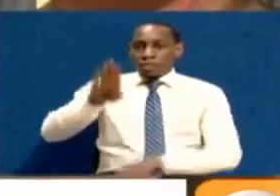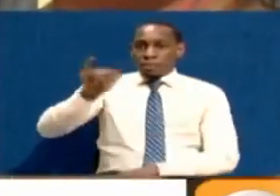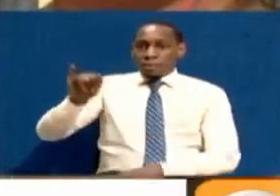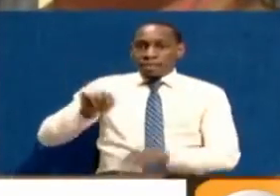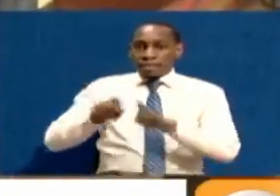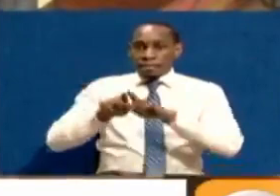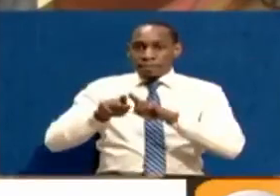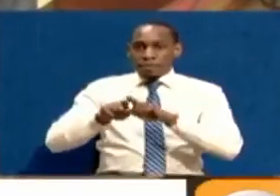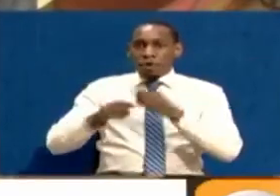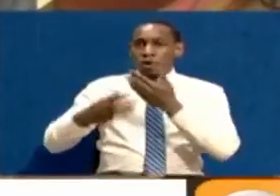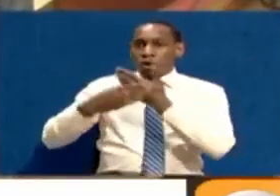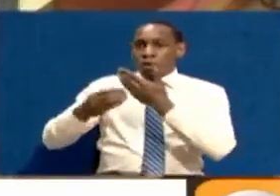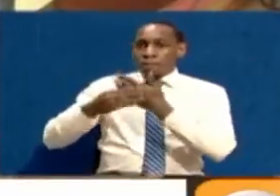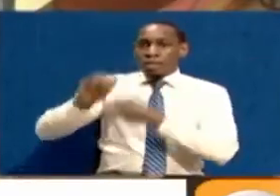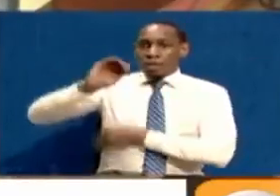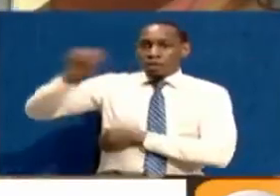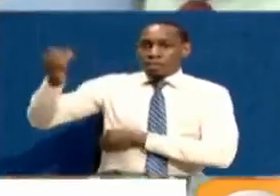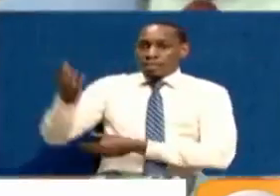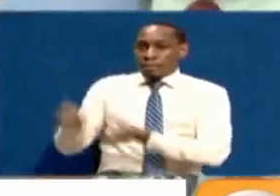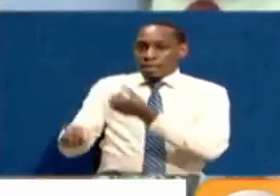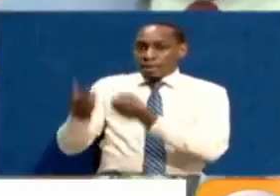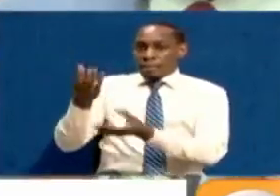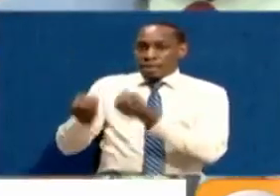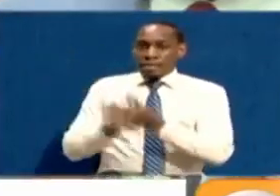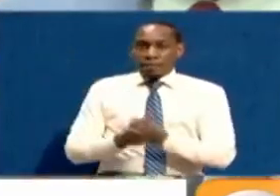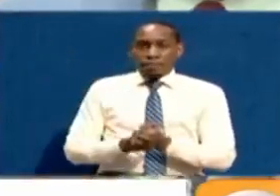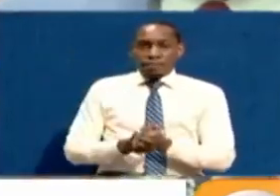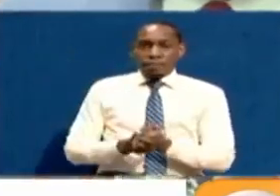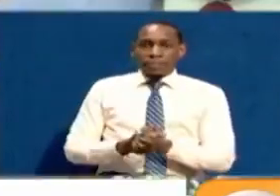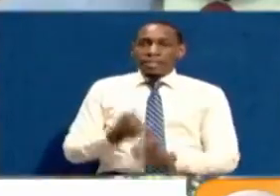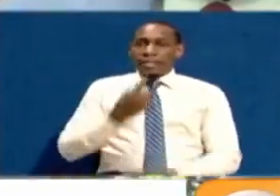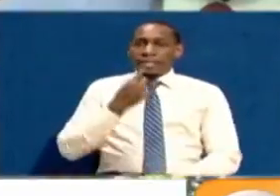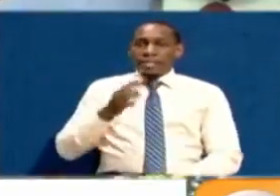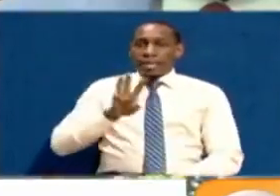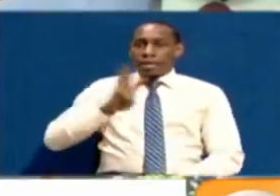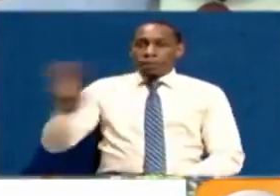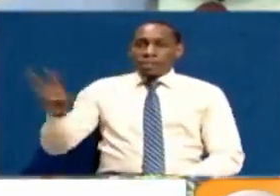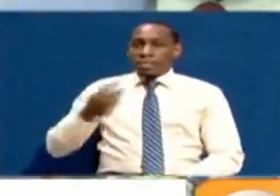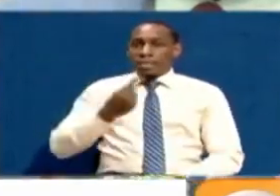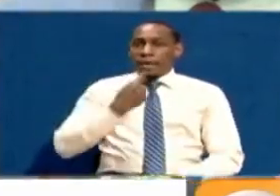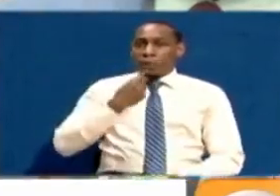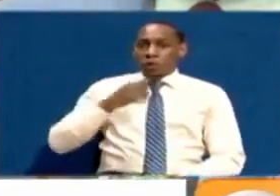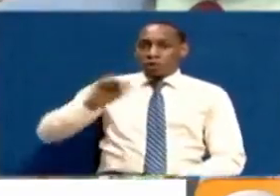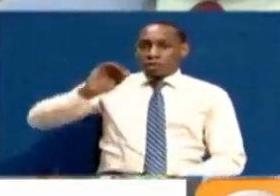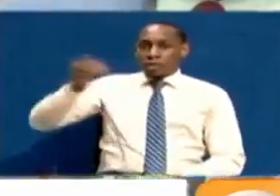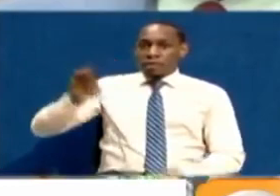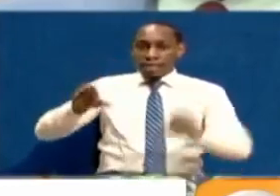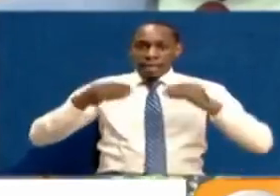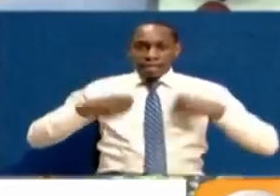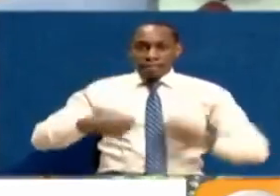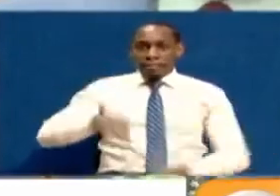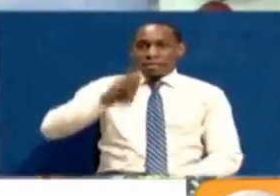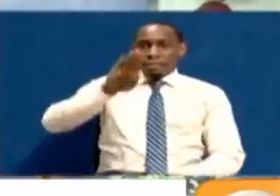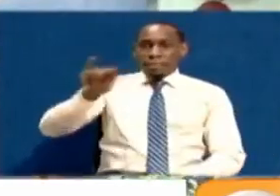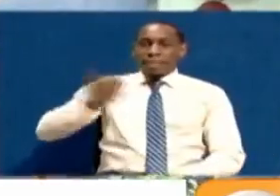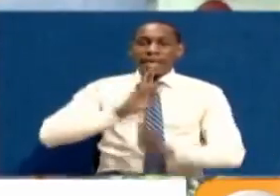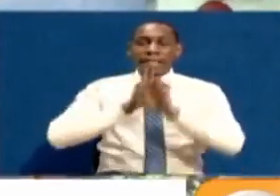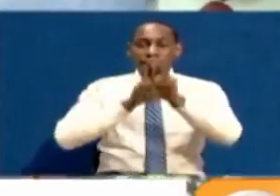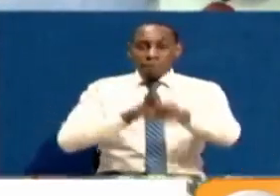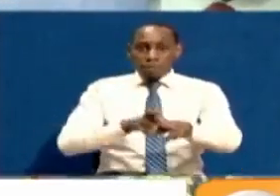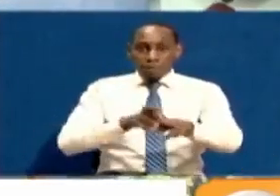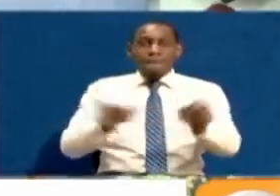na kufuata nyao za bunge la county ya Baringo. I say Westpokot County Assembly has adopted the BBI report